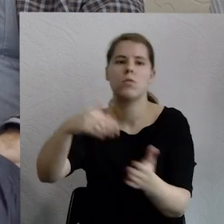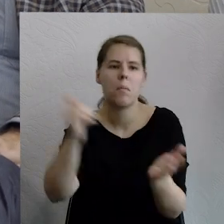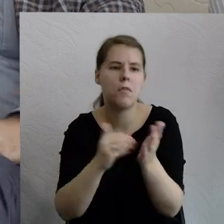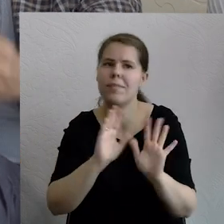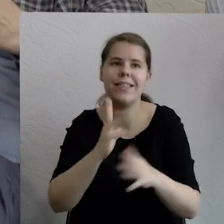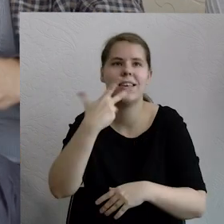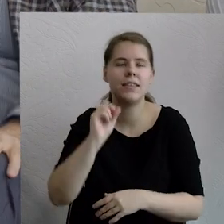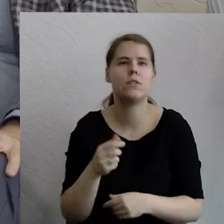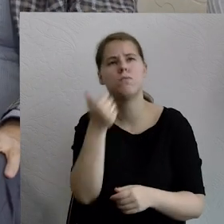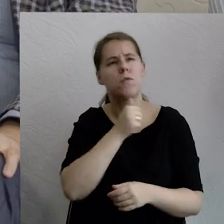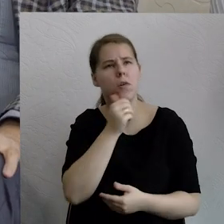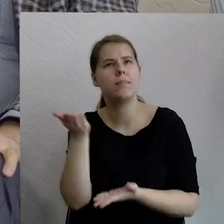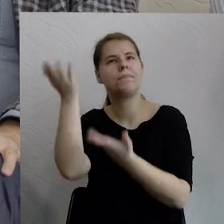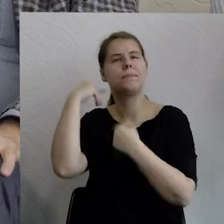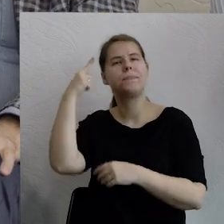realność,